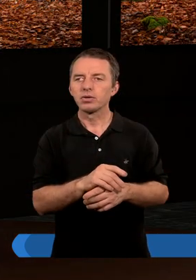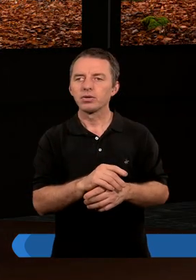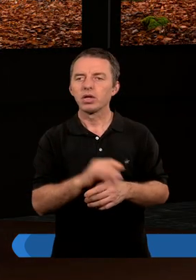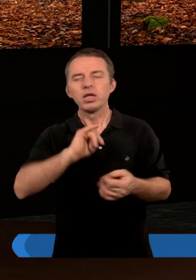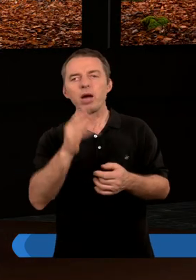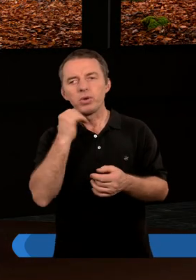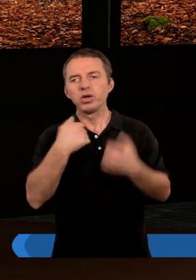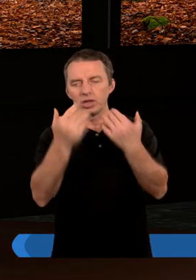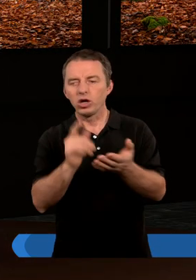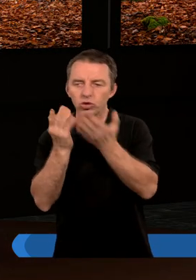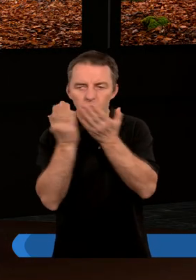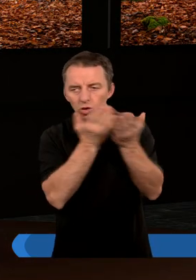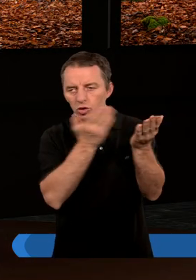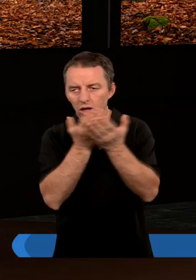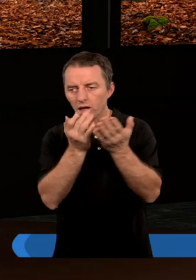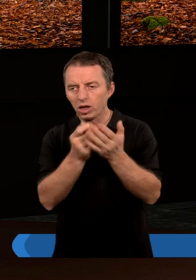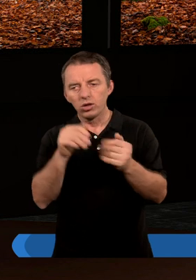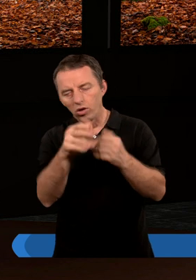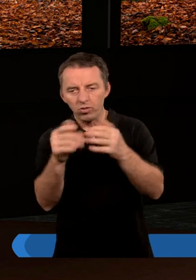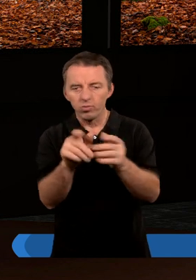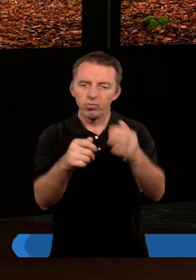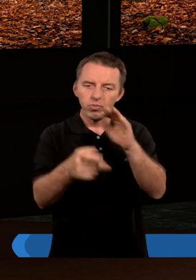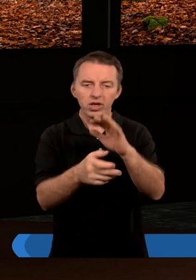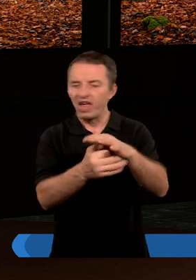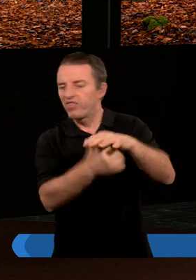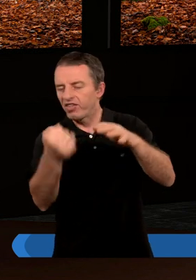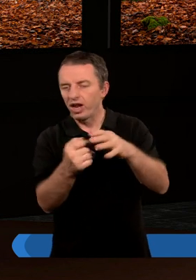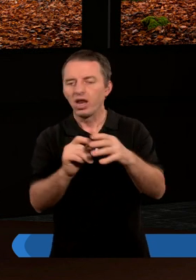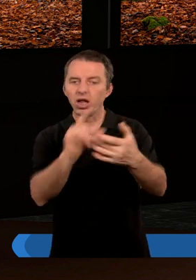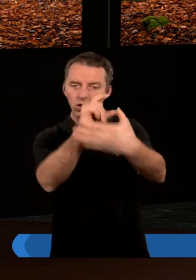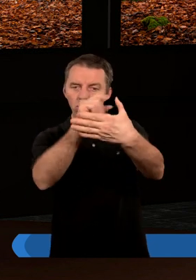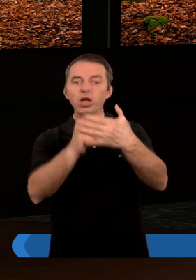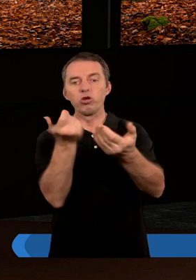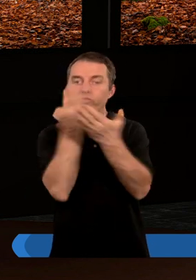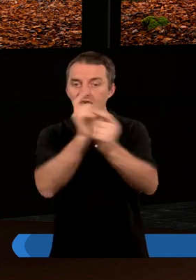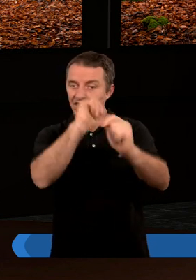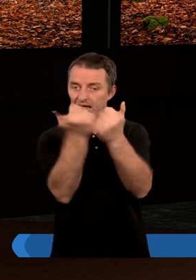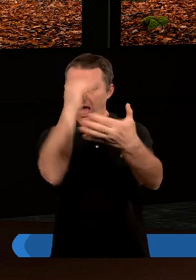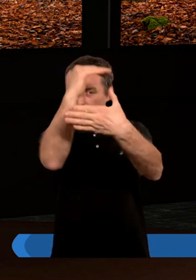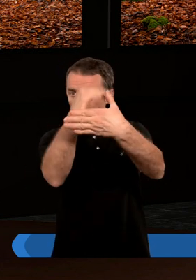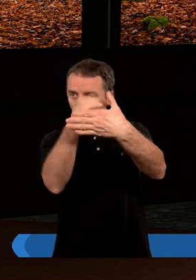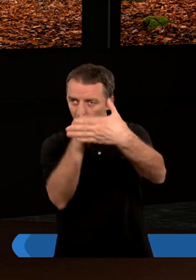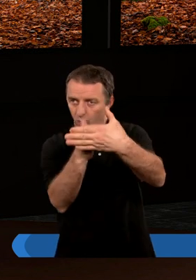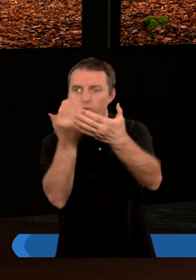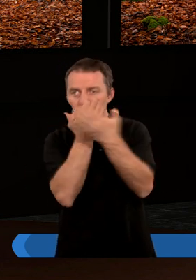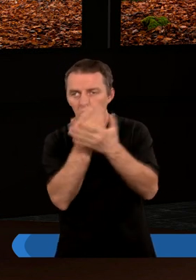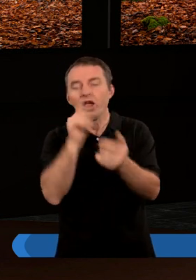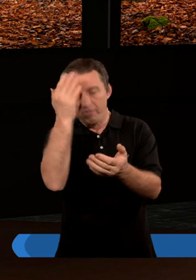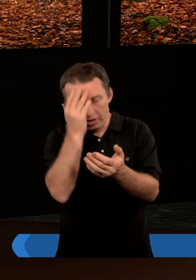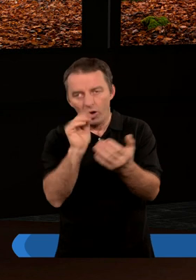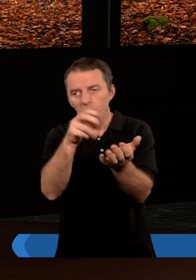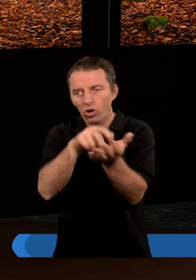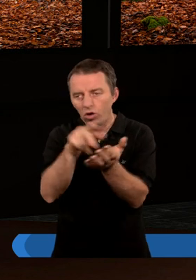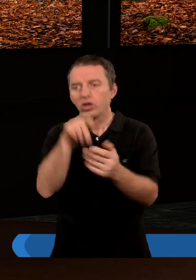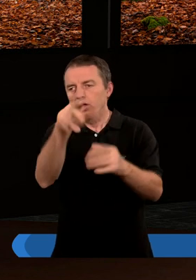I jakbyśmy tak czytali, jakbyśmy nie wyrywali wersetów z kontekstu i czytalibyśmy to w całości, to widać ewidentnie, że nie o to